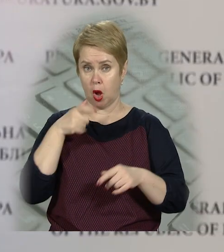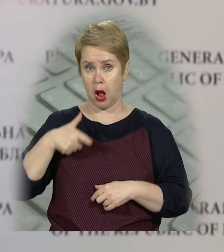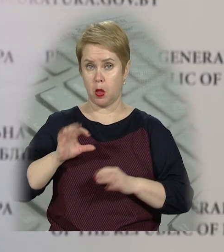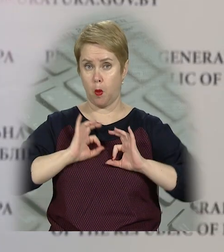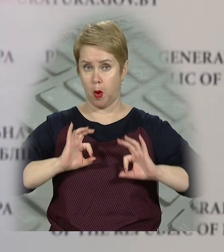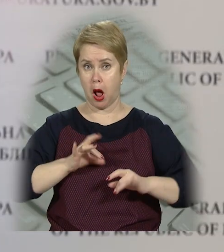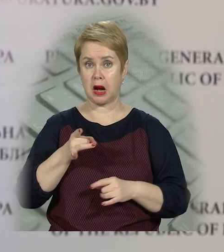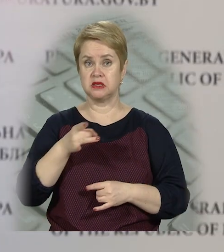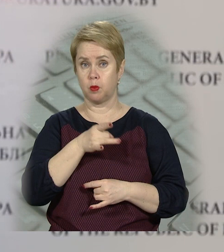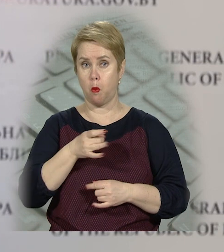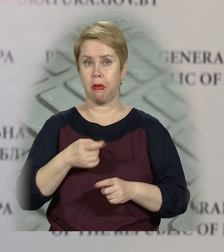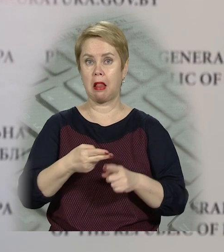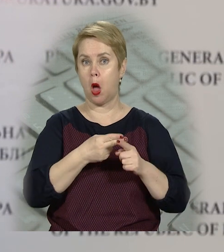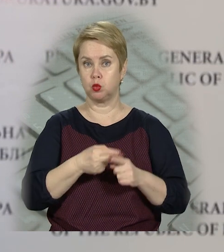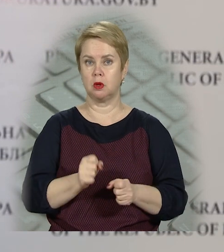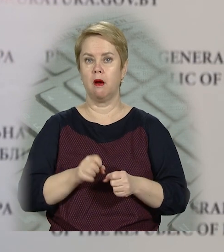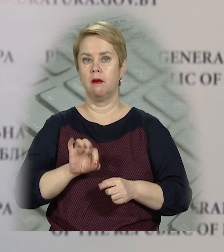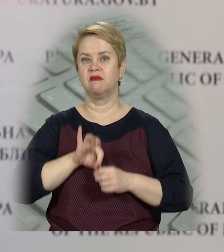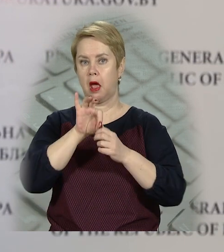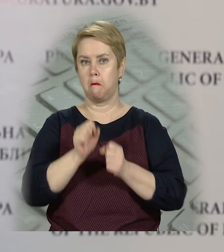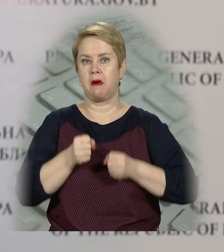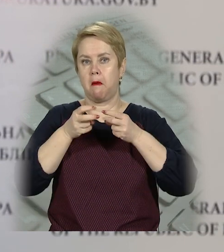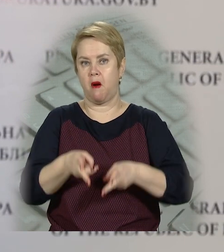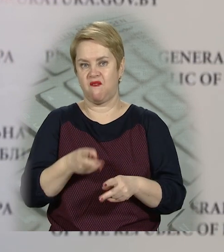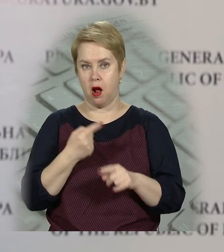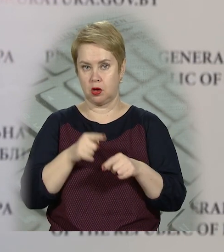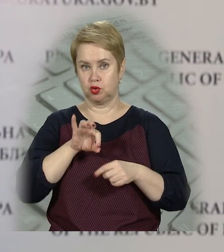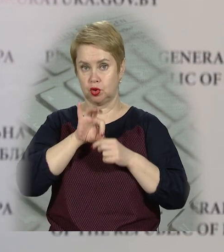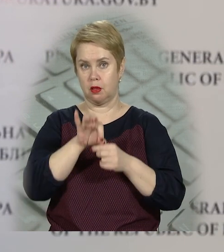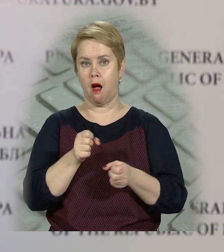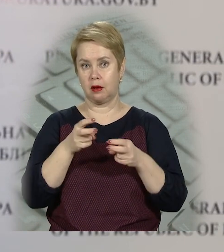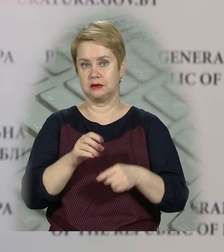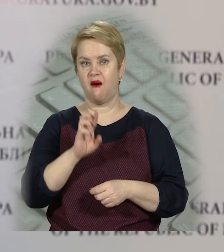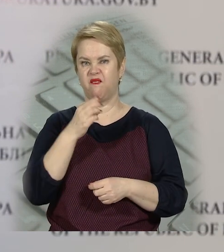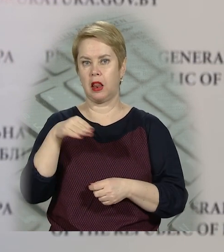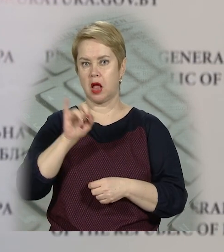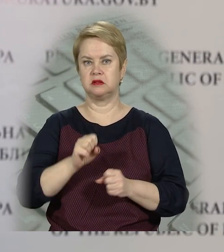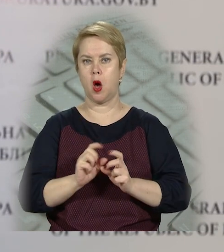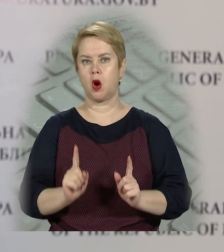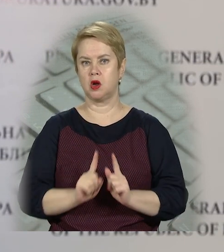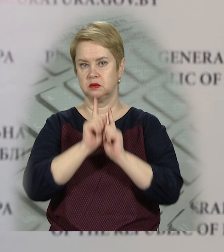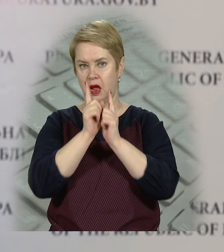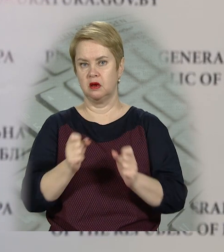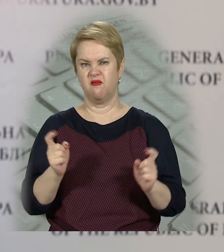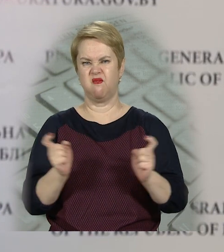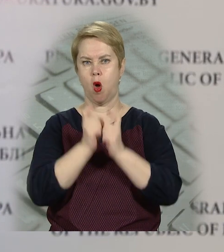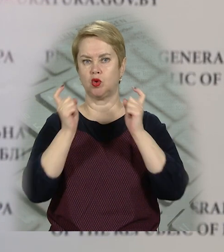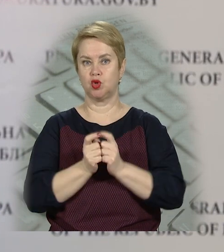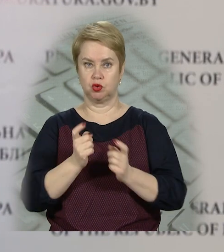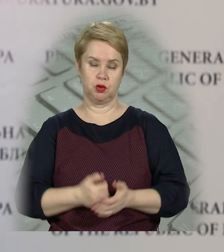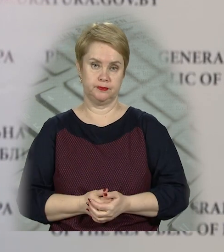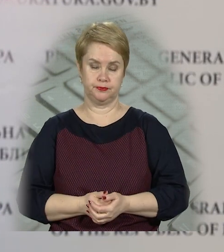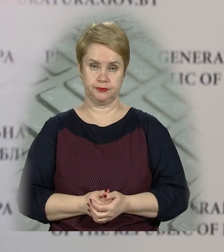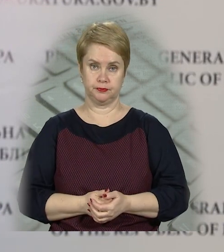Генпрокуратура Республіки Білорусь відкрила кримінальне провадження проти міського голови Філатова за розпалювання національної ворожнечі.